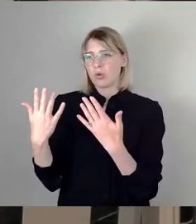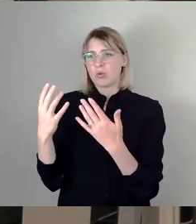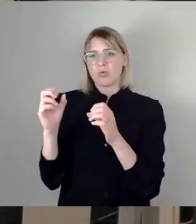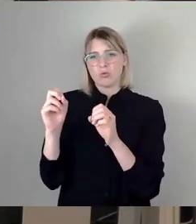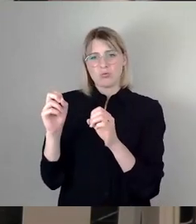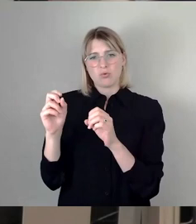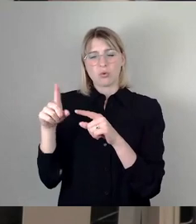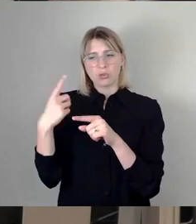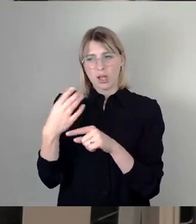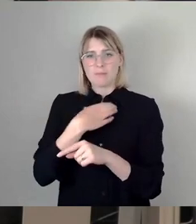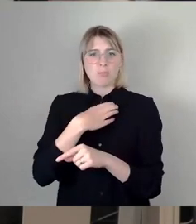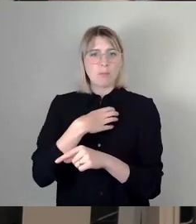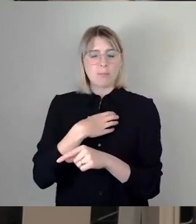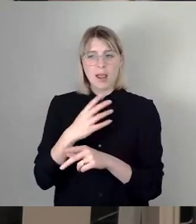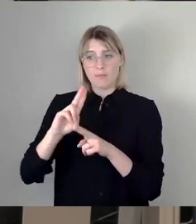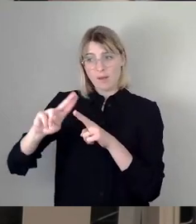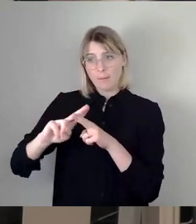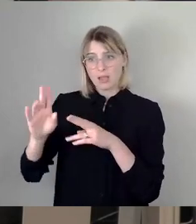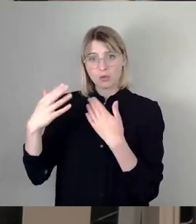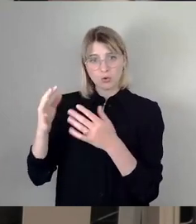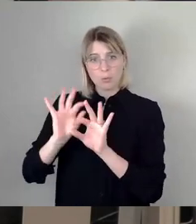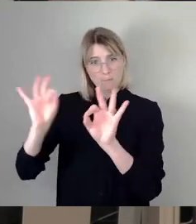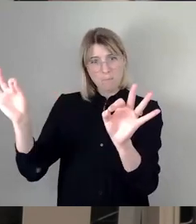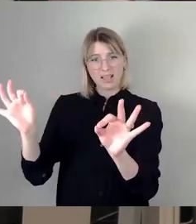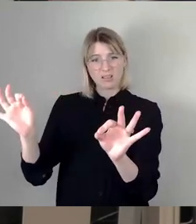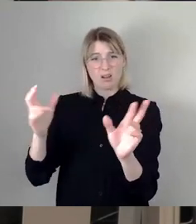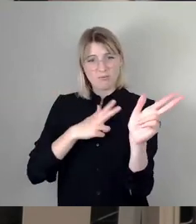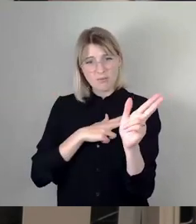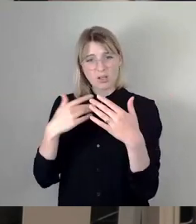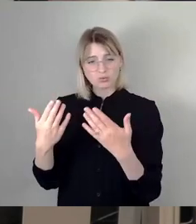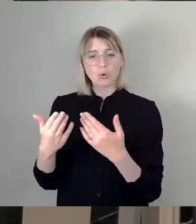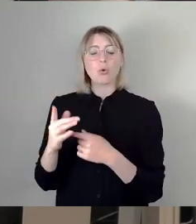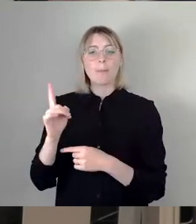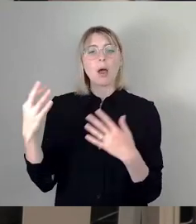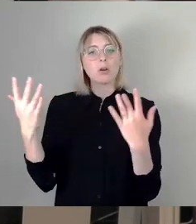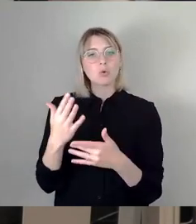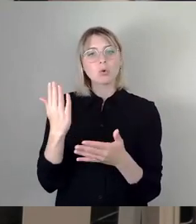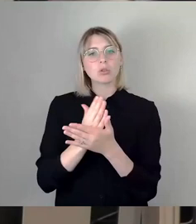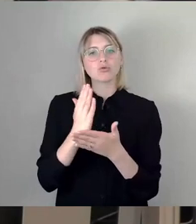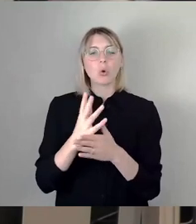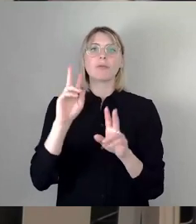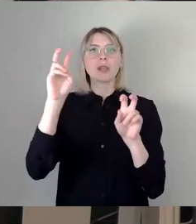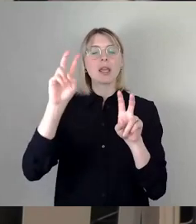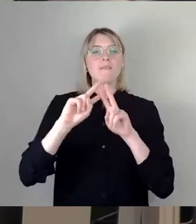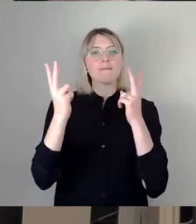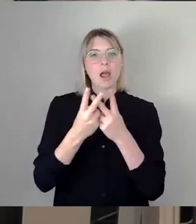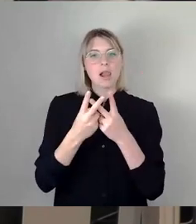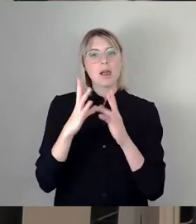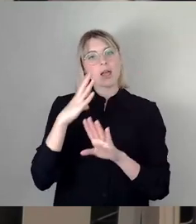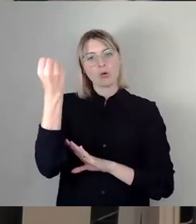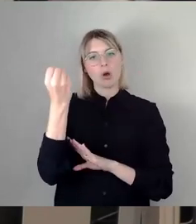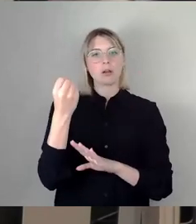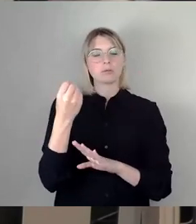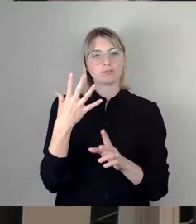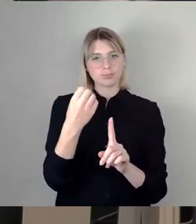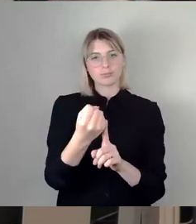möglicherweise verbessern. Und gerade, und da haben die Grünen zumindest fast einen Weltrekord erreicht, zumindest in dieser Legislatur,